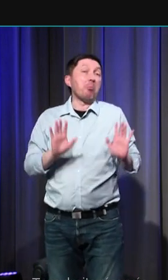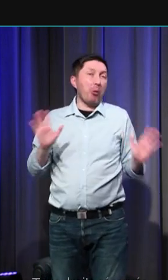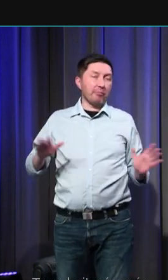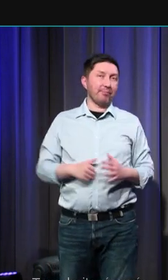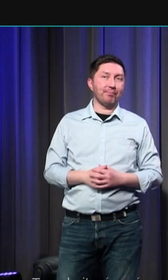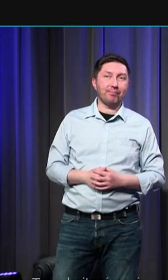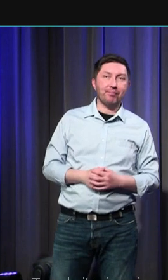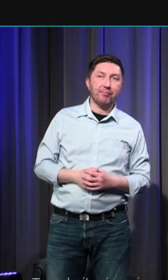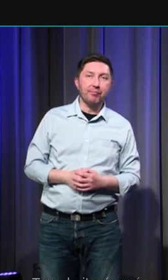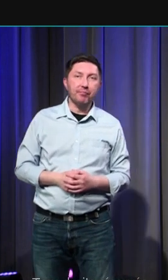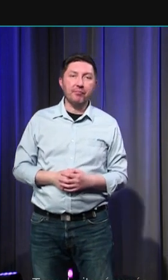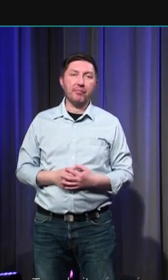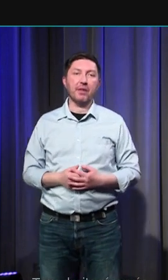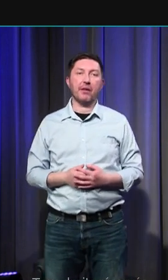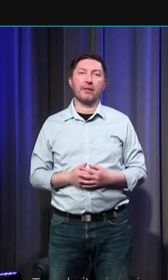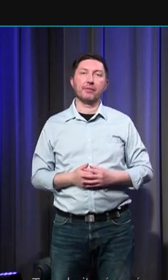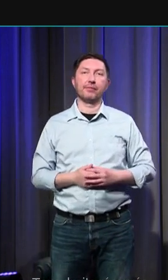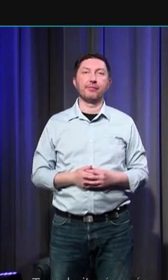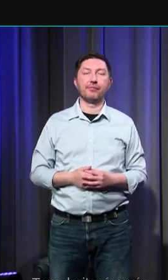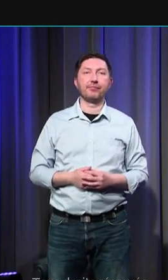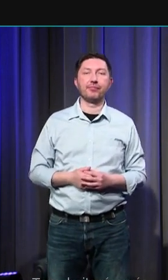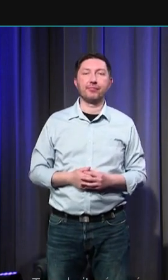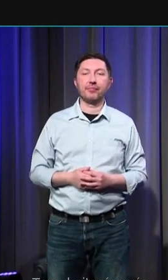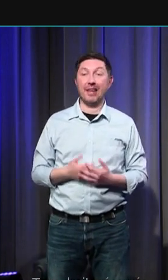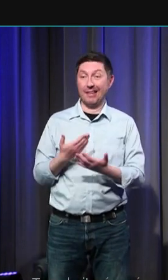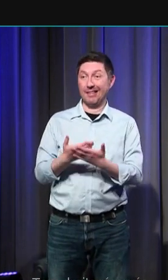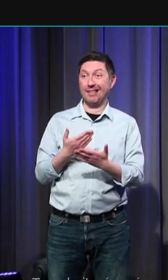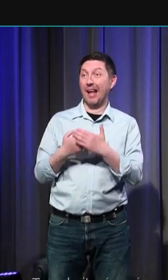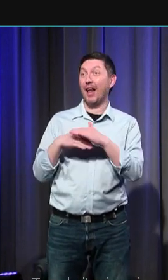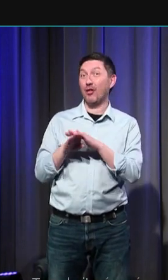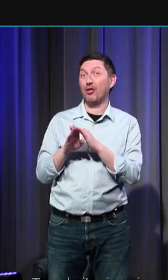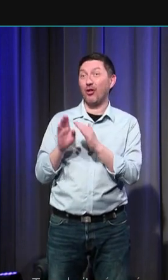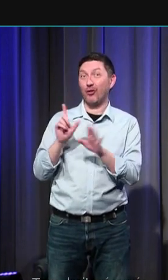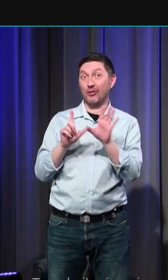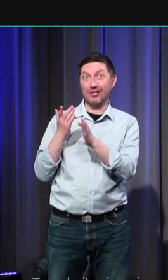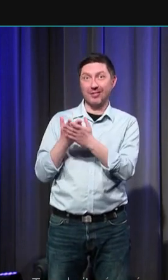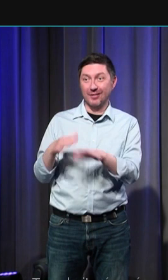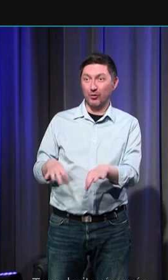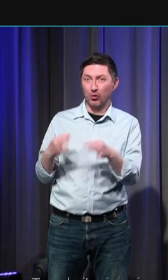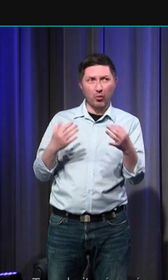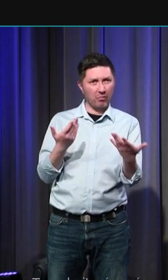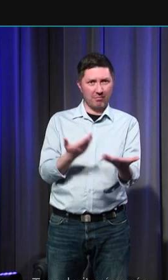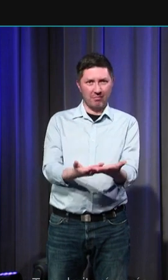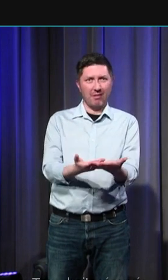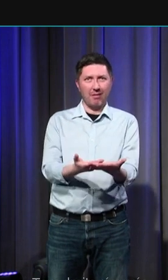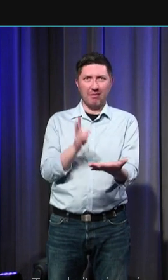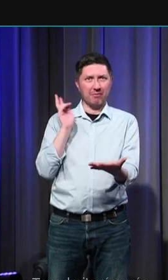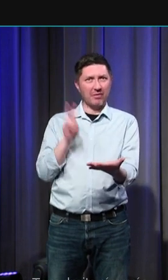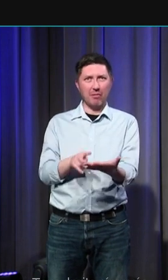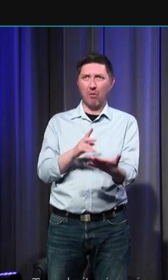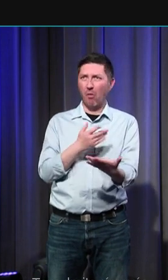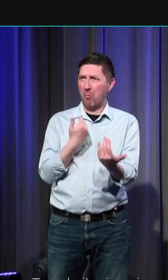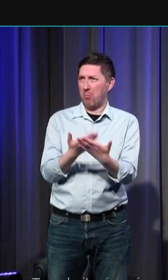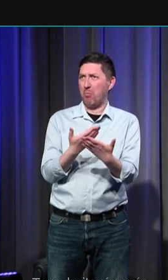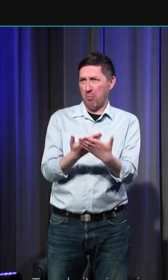-il que pouvoir avoir pu démontrer qu'à Blandy-les-Tours on avait quelque chose de très précoce qui est peut-être